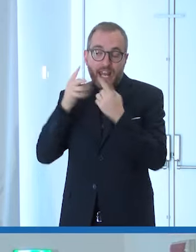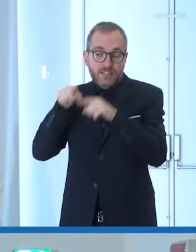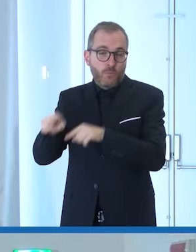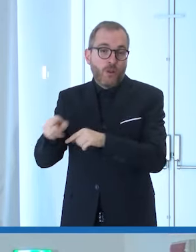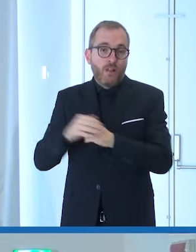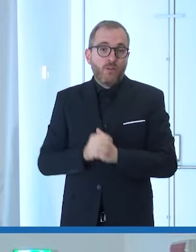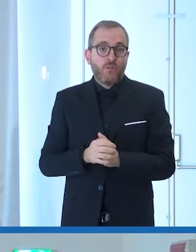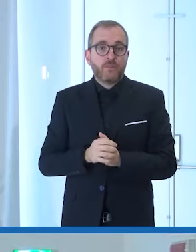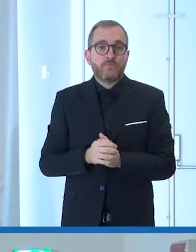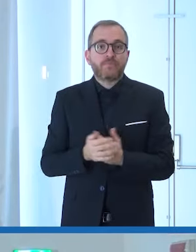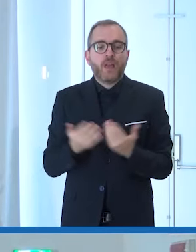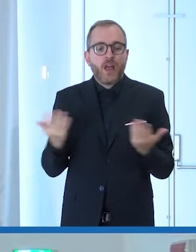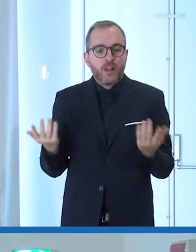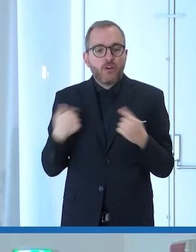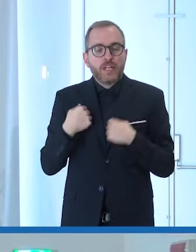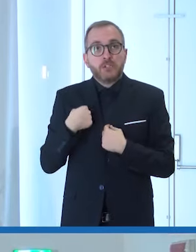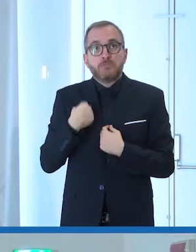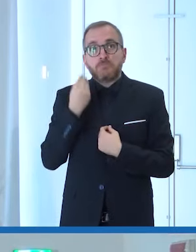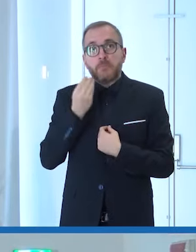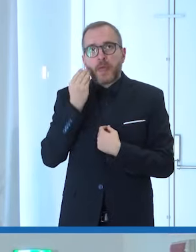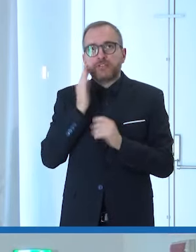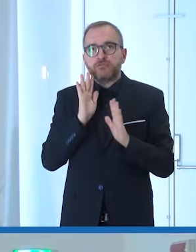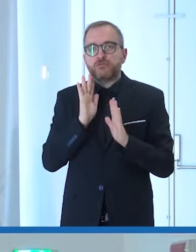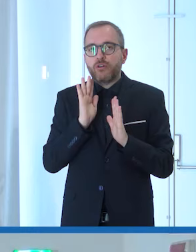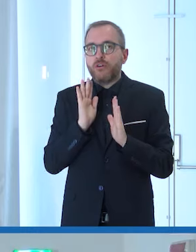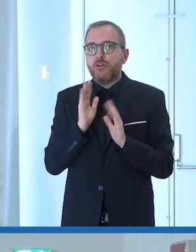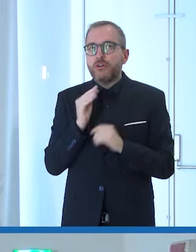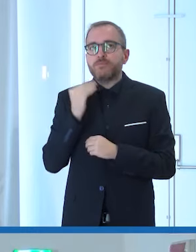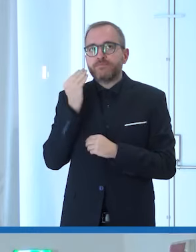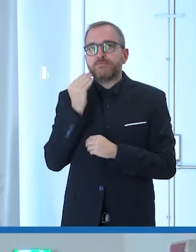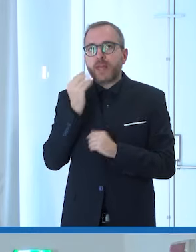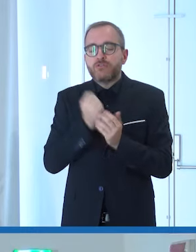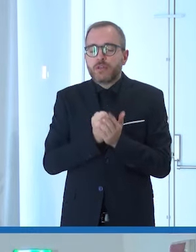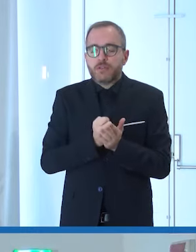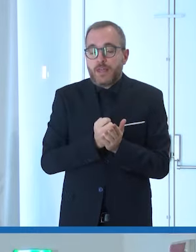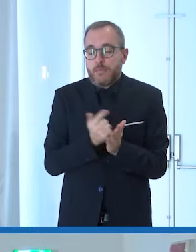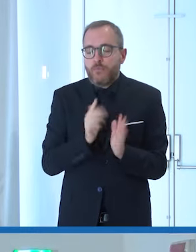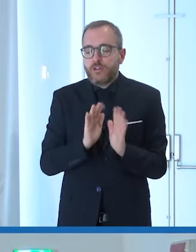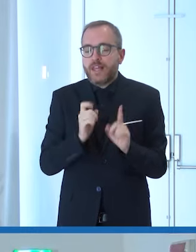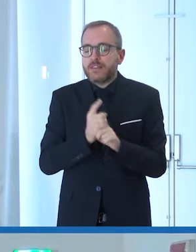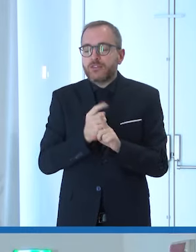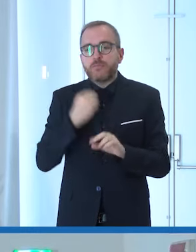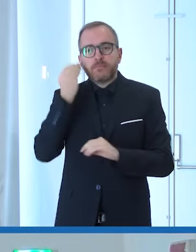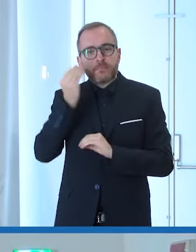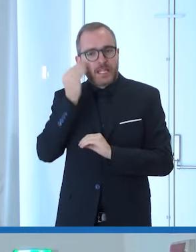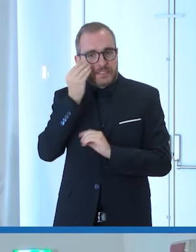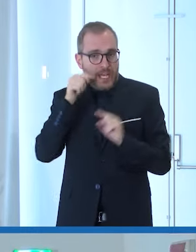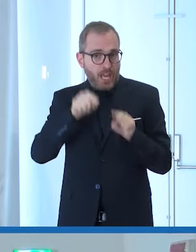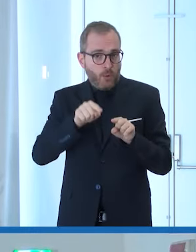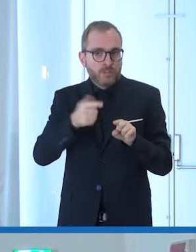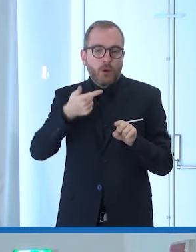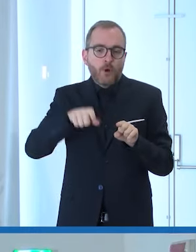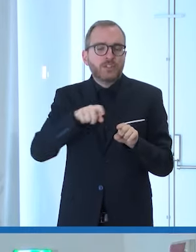Prima la persona io credo che sia importante pensare a questo anche perché è